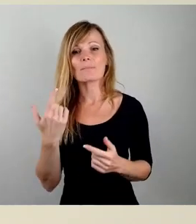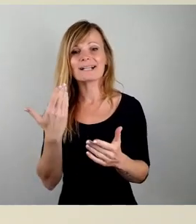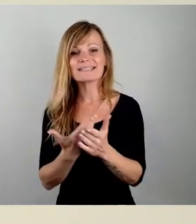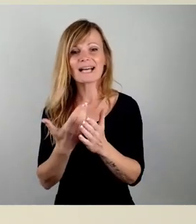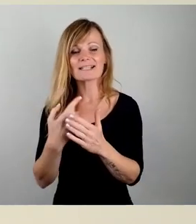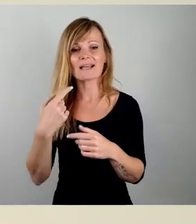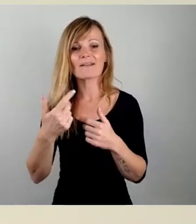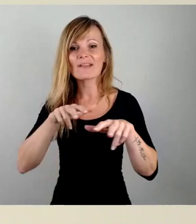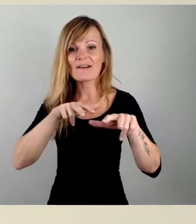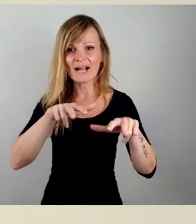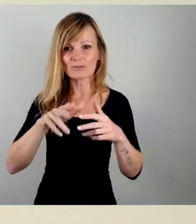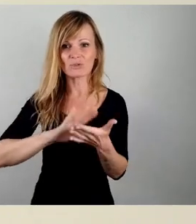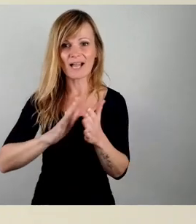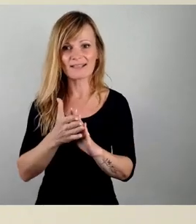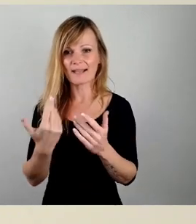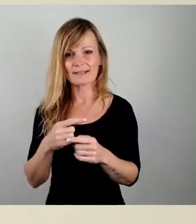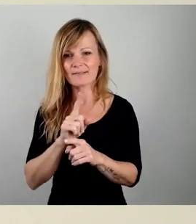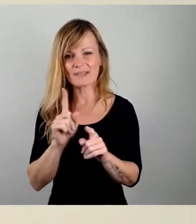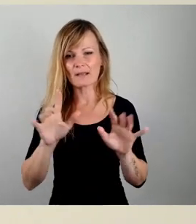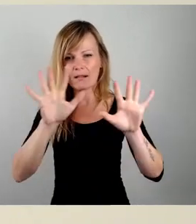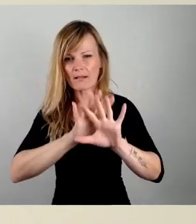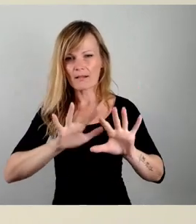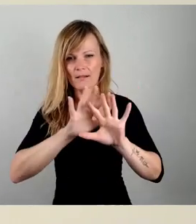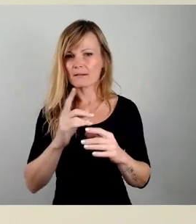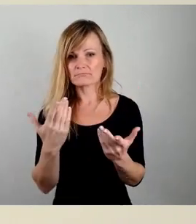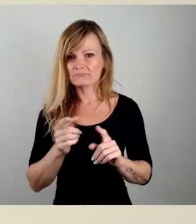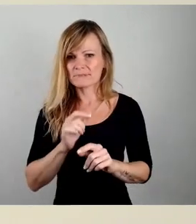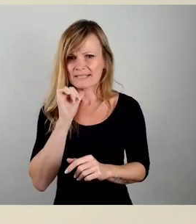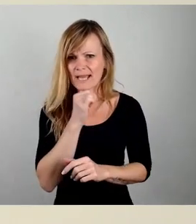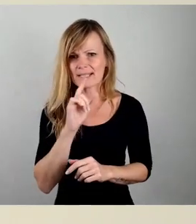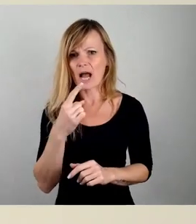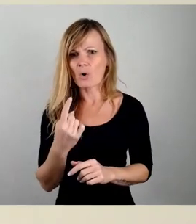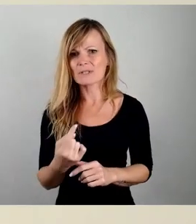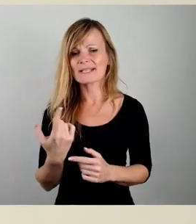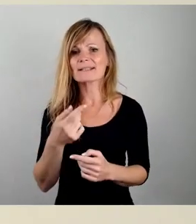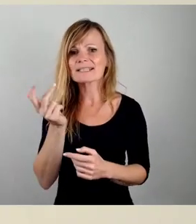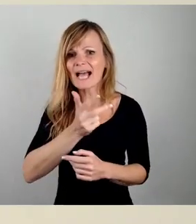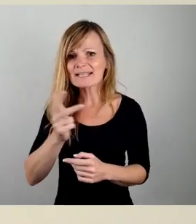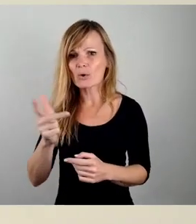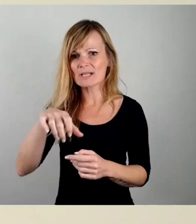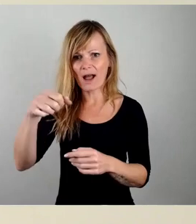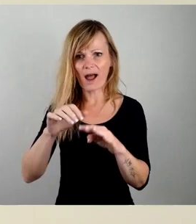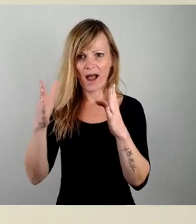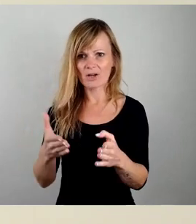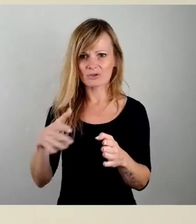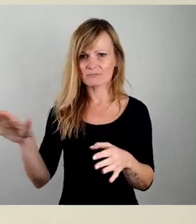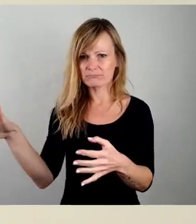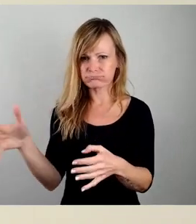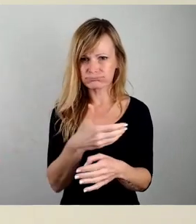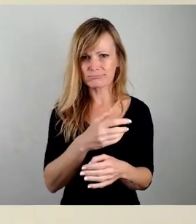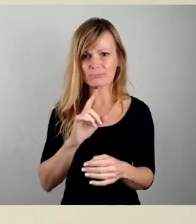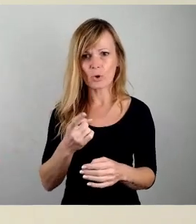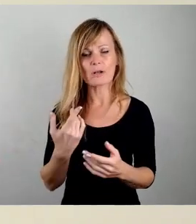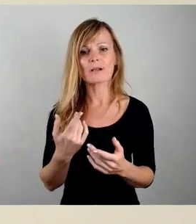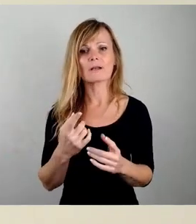Verwaltungshandeln, es geht ja auch nicht darum, 3000 Garagen Platz zu machen, sondern es ist hier eine differenzierte Betrachtung